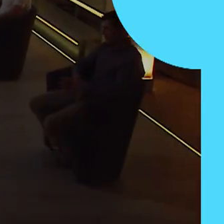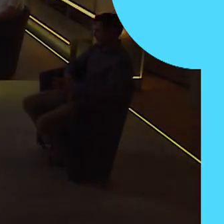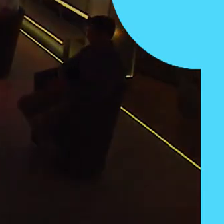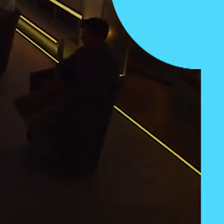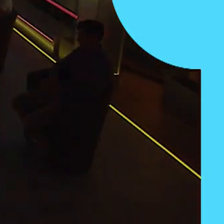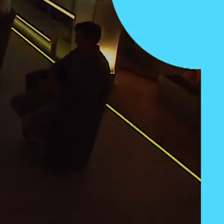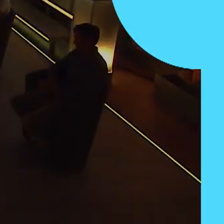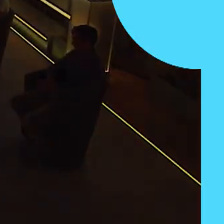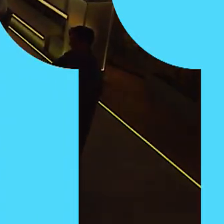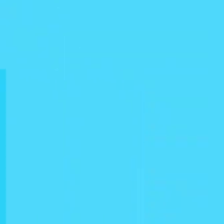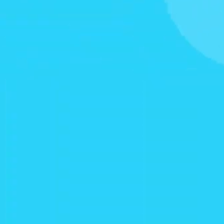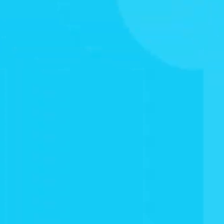етері Українського радіо.